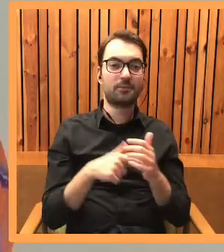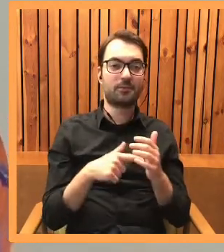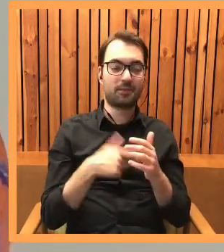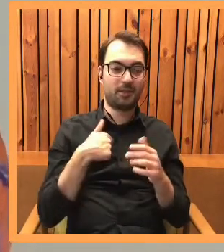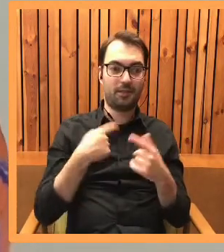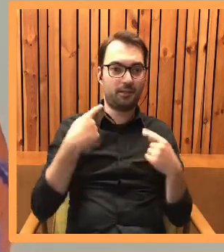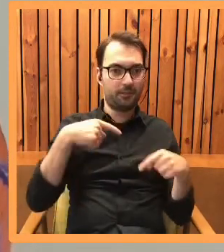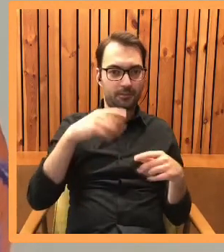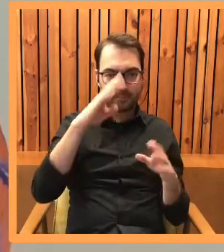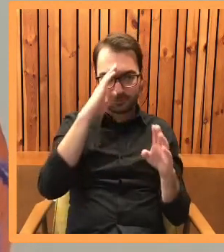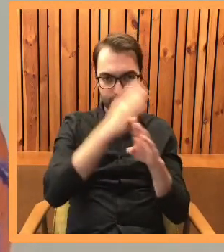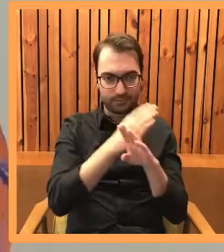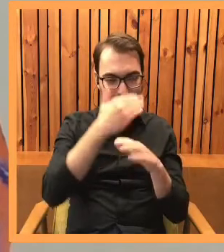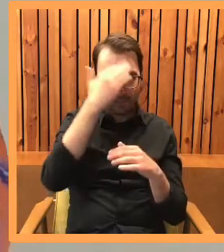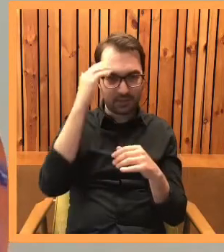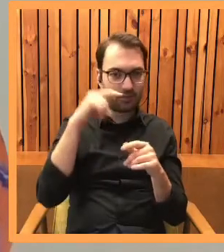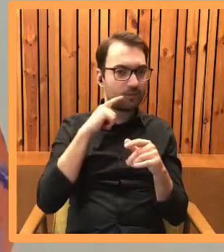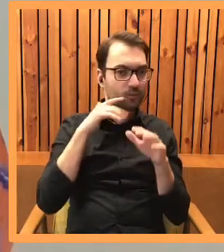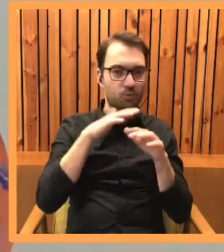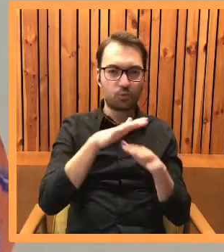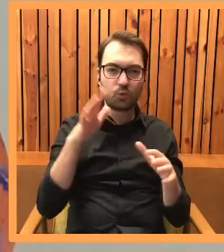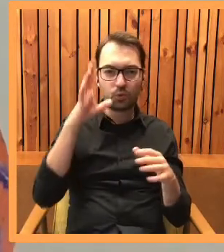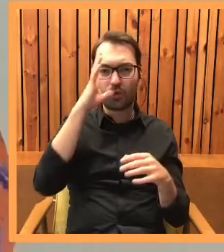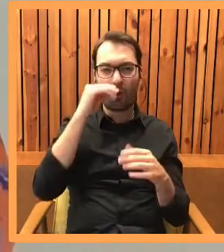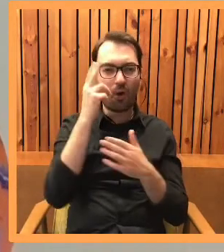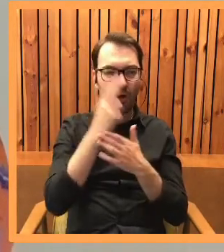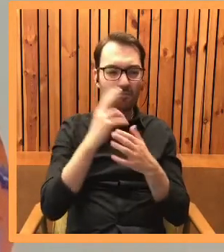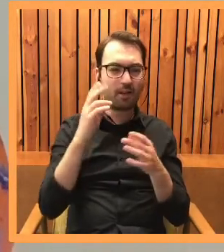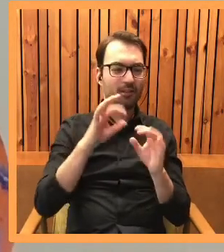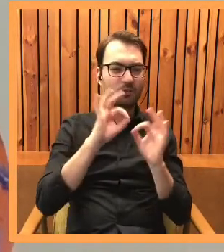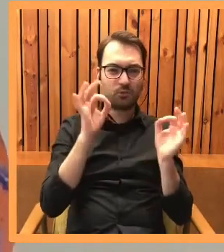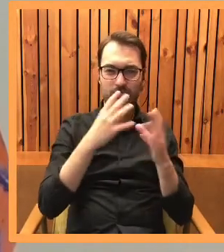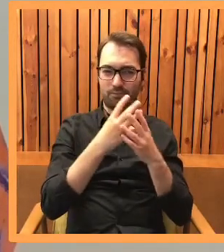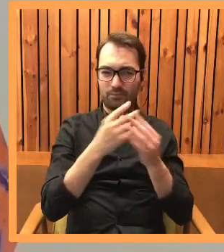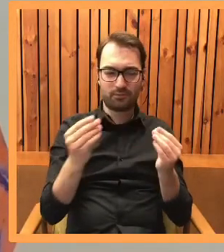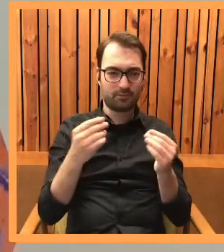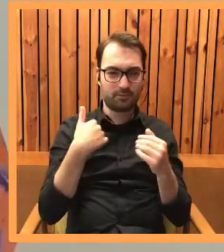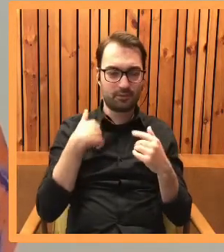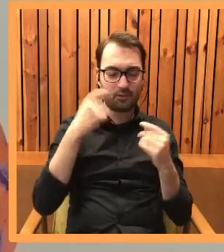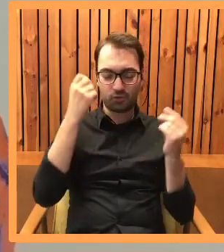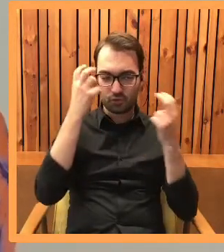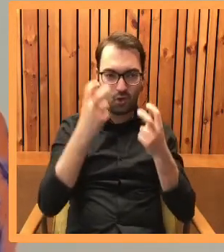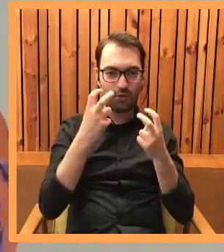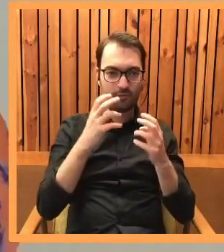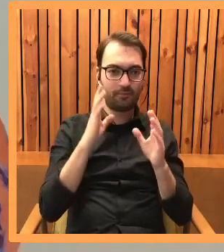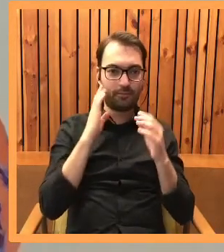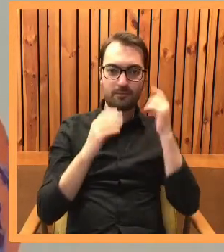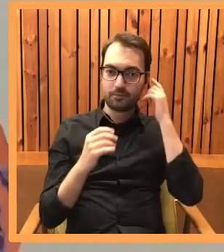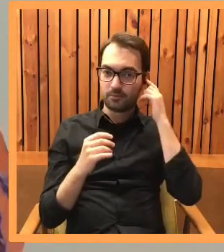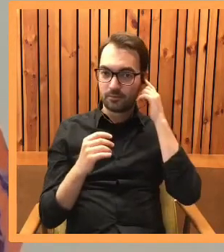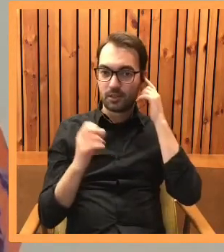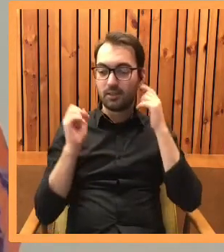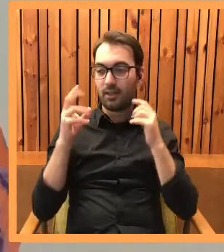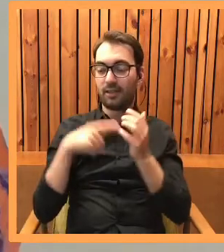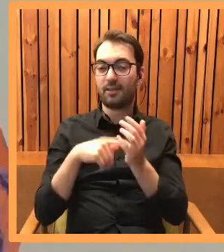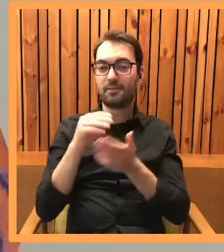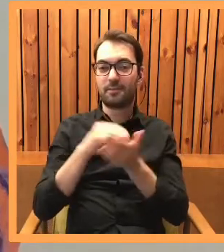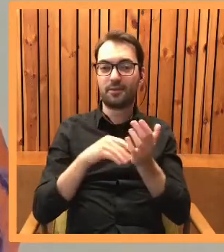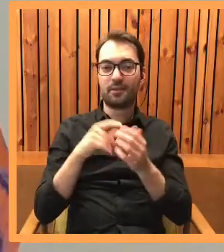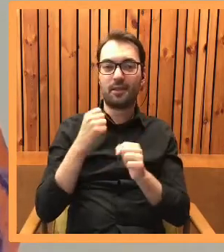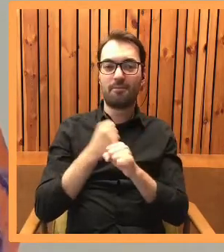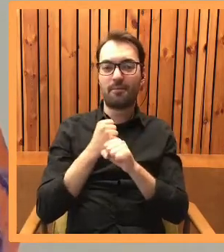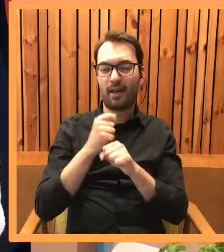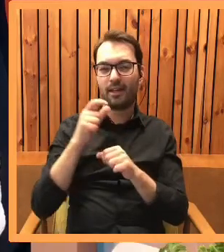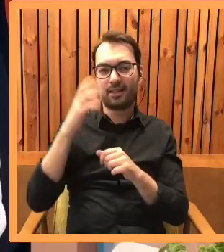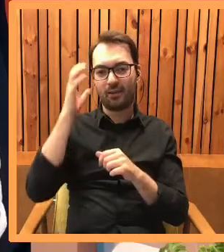nie wiedziałam. Jak wiele jest to obrazów i dzieł. Ja już jestem zaskoczona. Tak, wspominasz między innymi prace